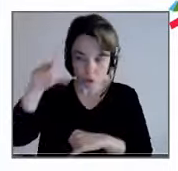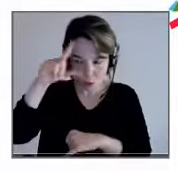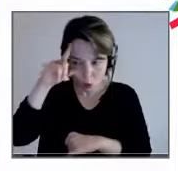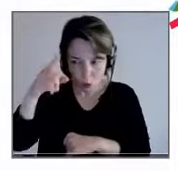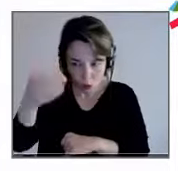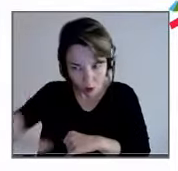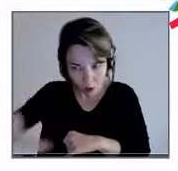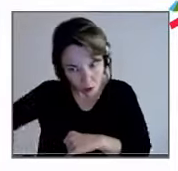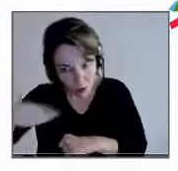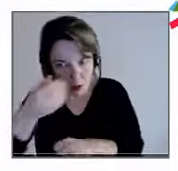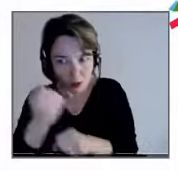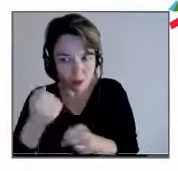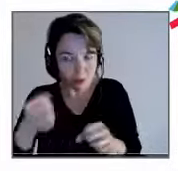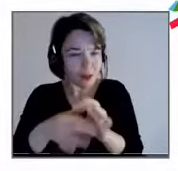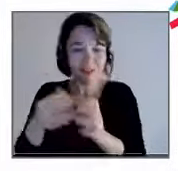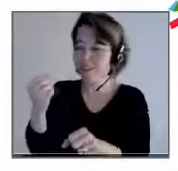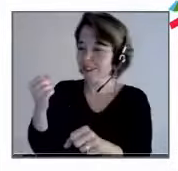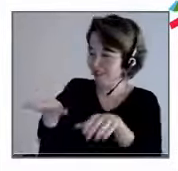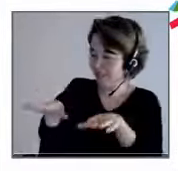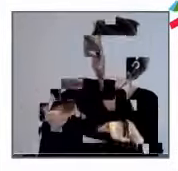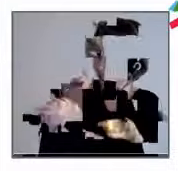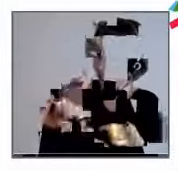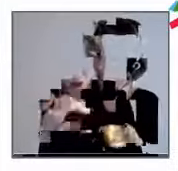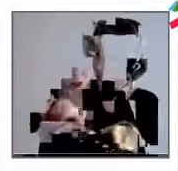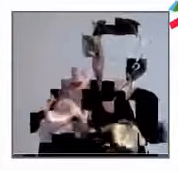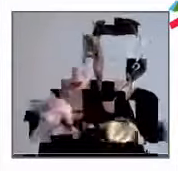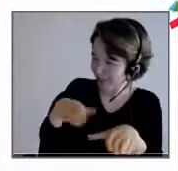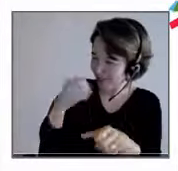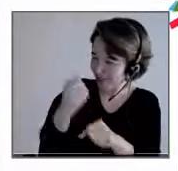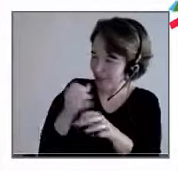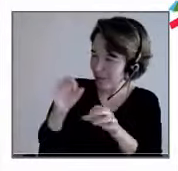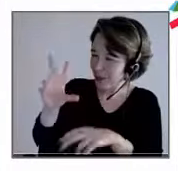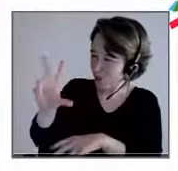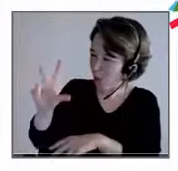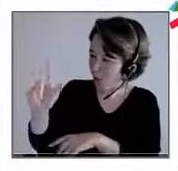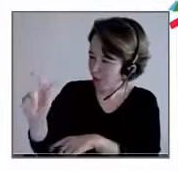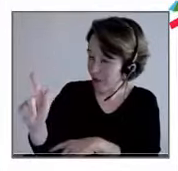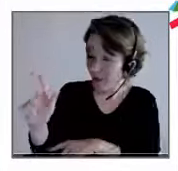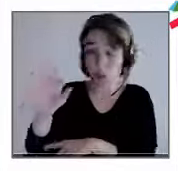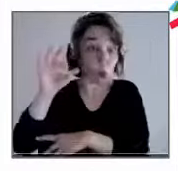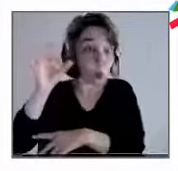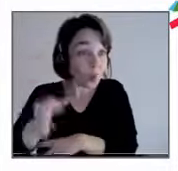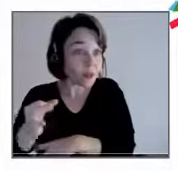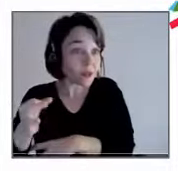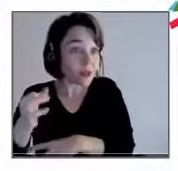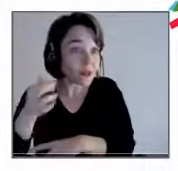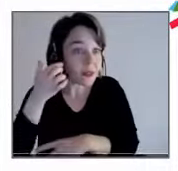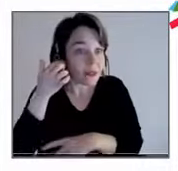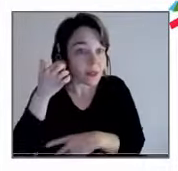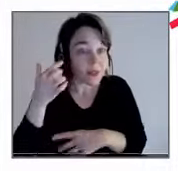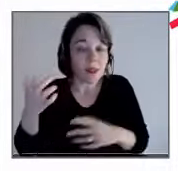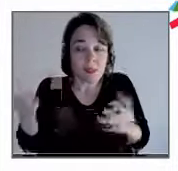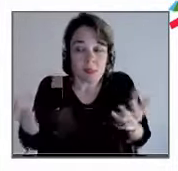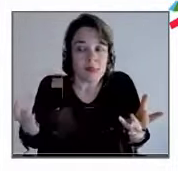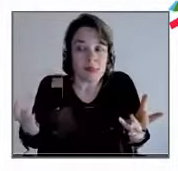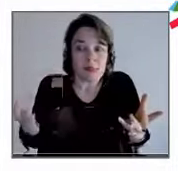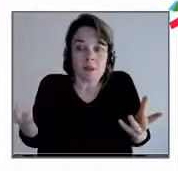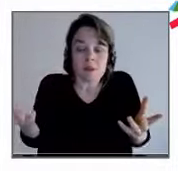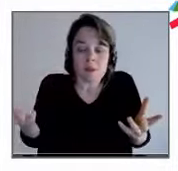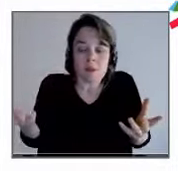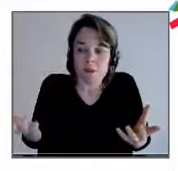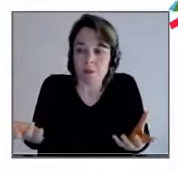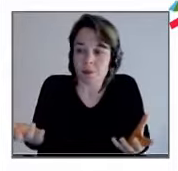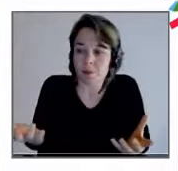ce que vous voulez dire. Oui, tout à fait. Et puis, parce que la nature même de l'activité n'est créatrice, je préfère le terme d